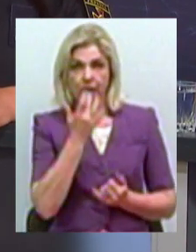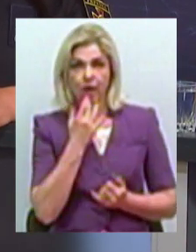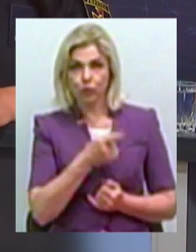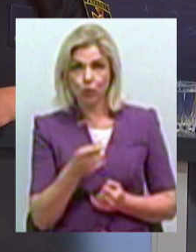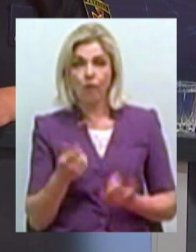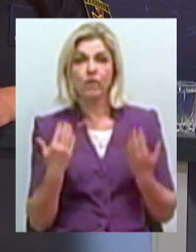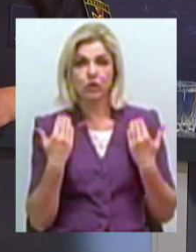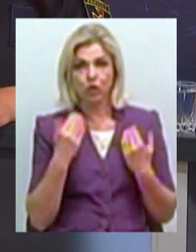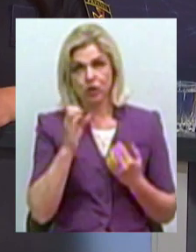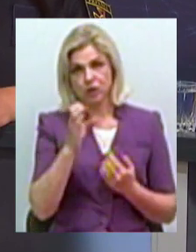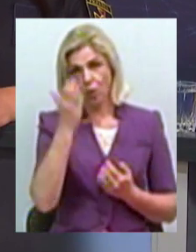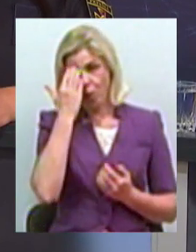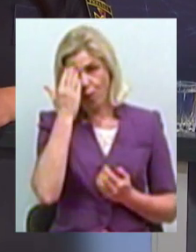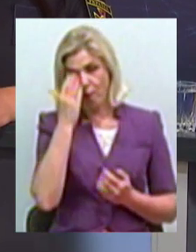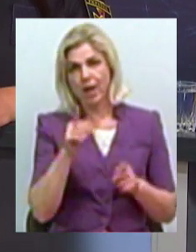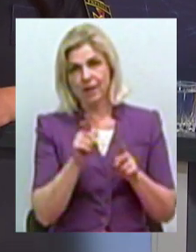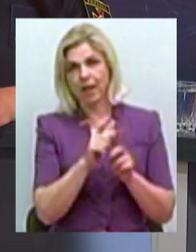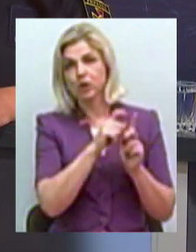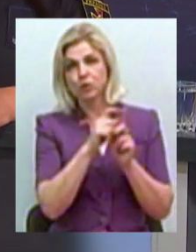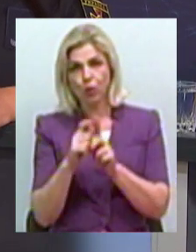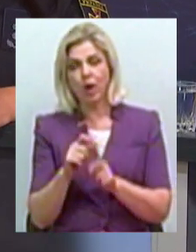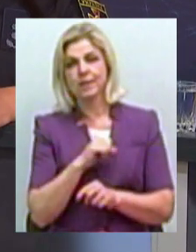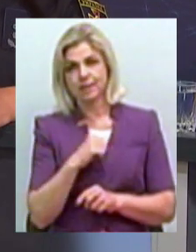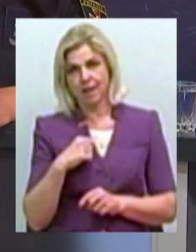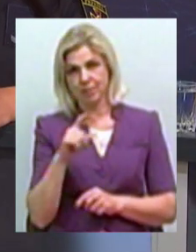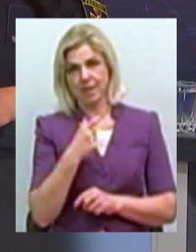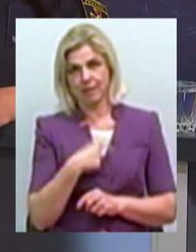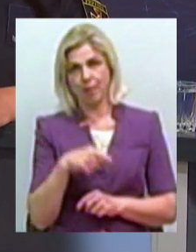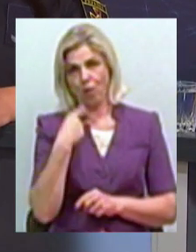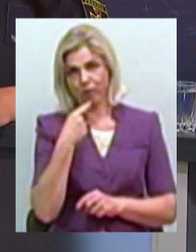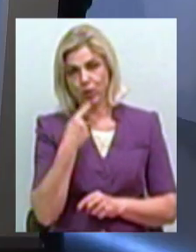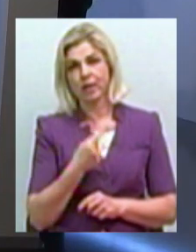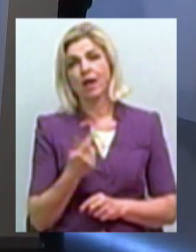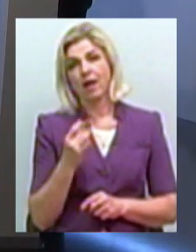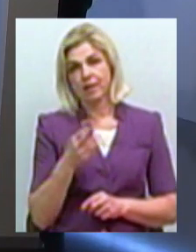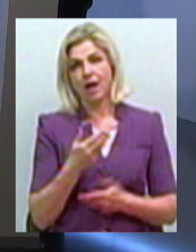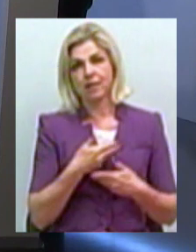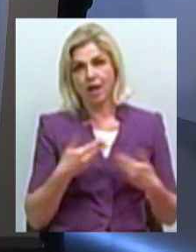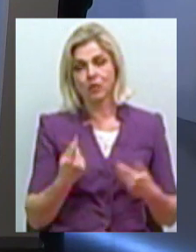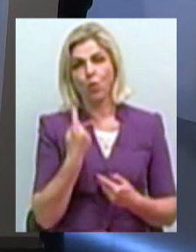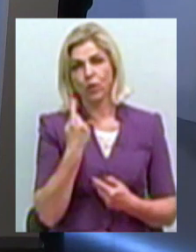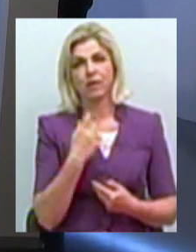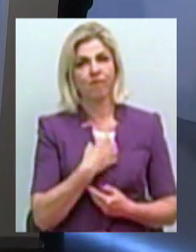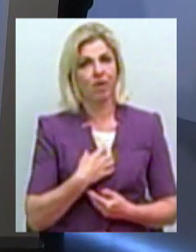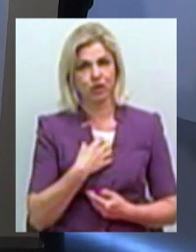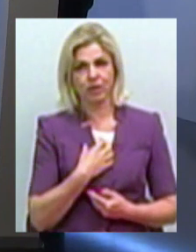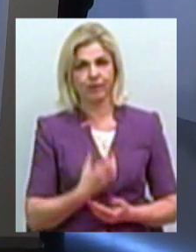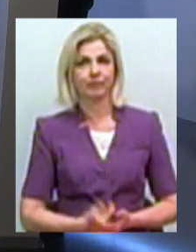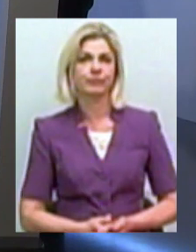відпочивай з розумом. Це такий слоган, який сам за себе говорить. І він для нас один із самих таких